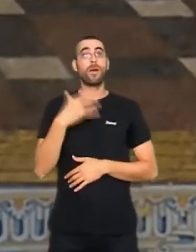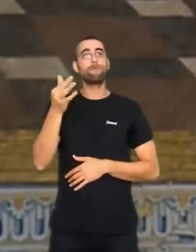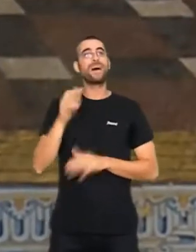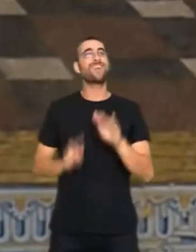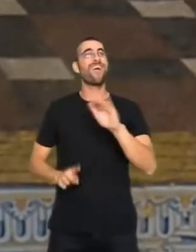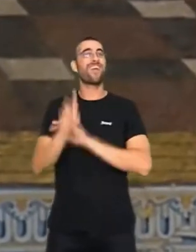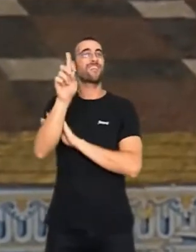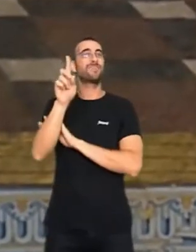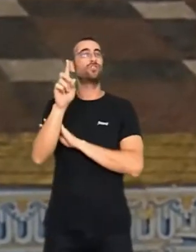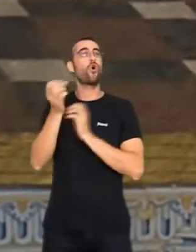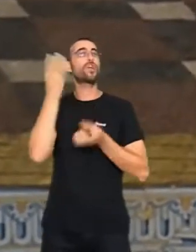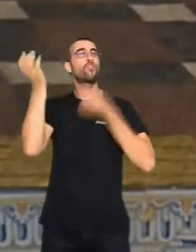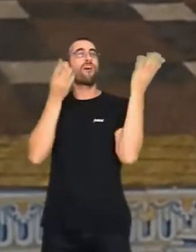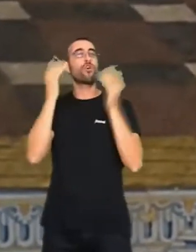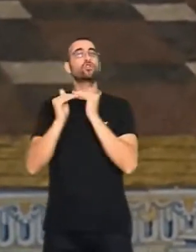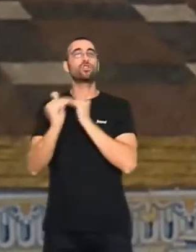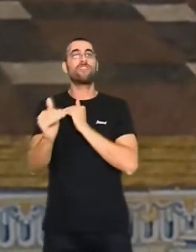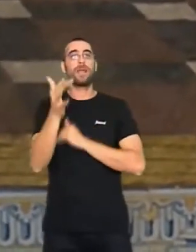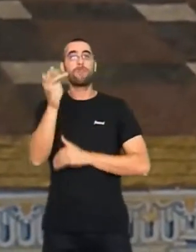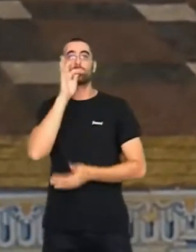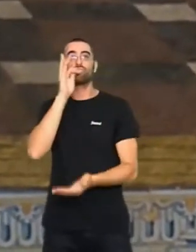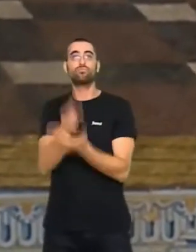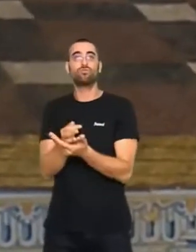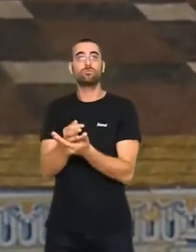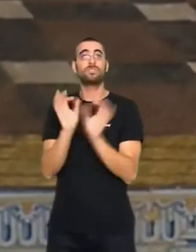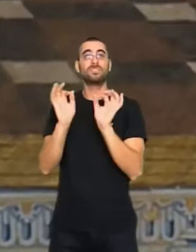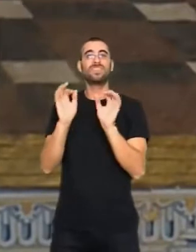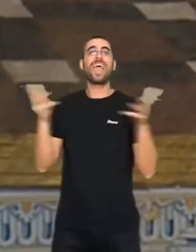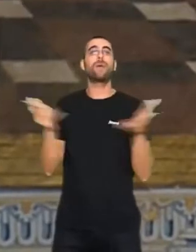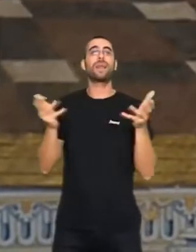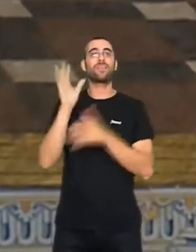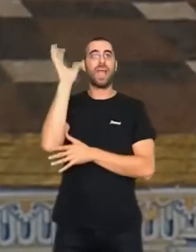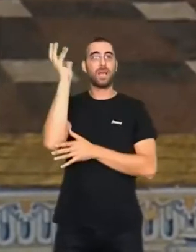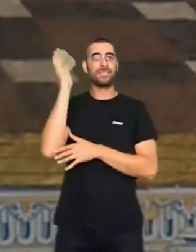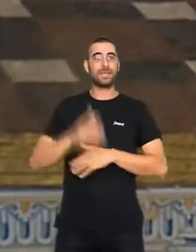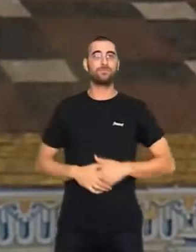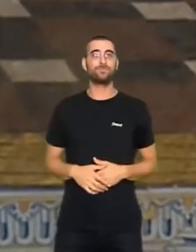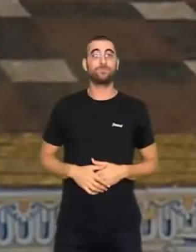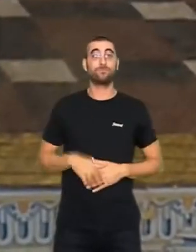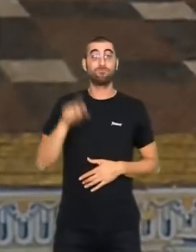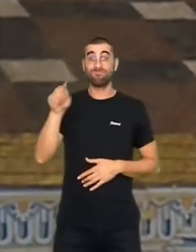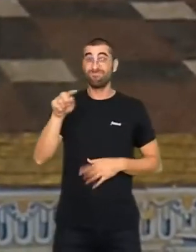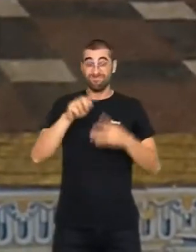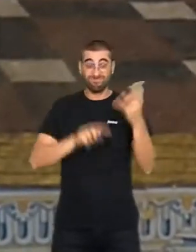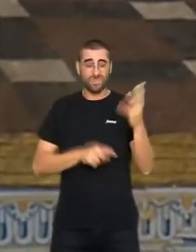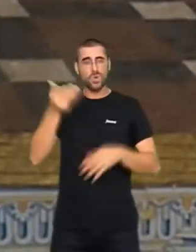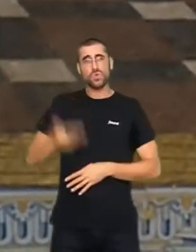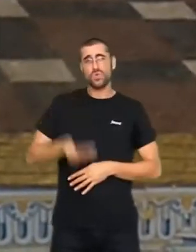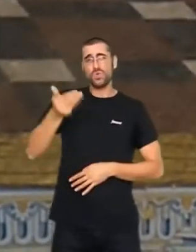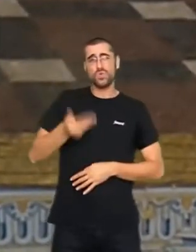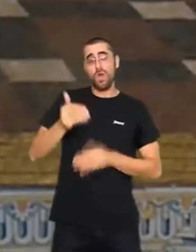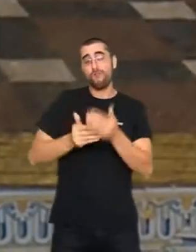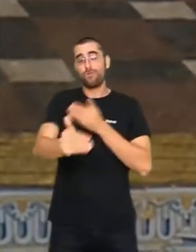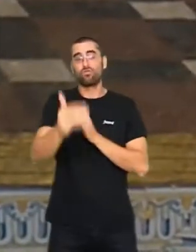innovador, sostenible i compromès amb la emergència climàtica. Estes són les claus per al futur valencià,